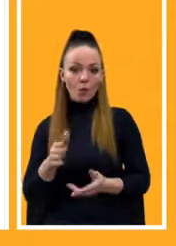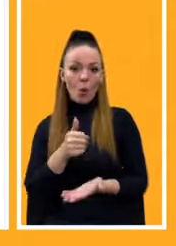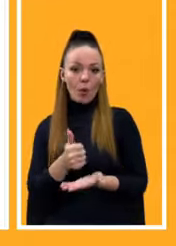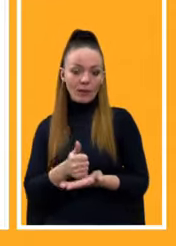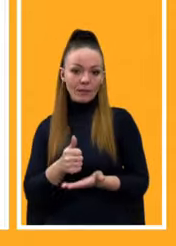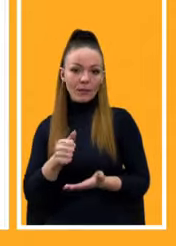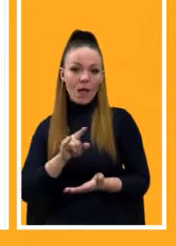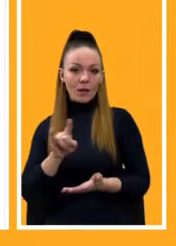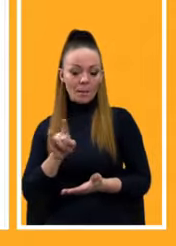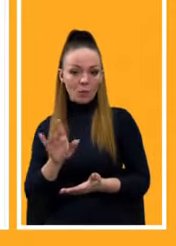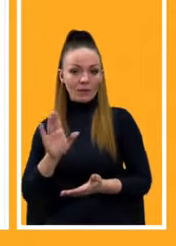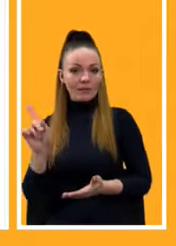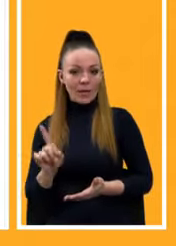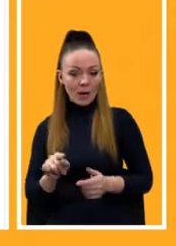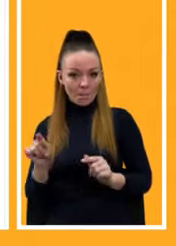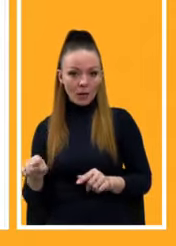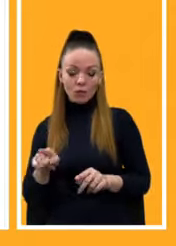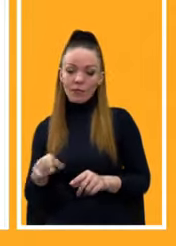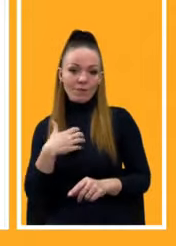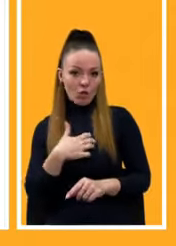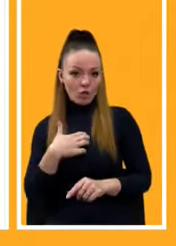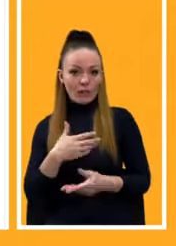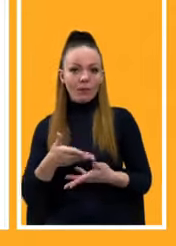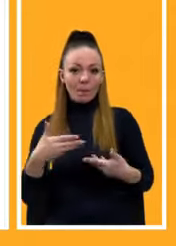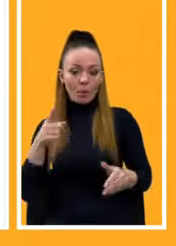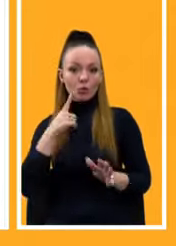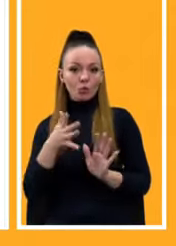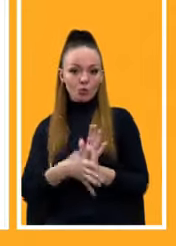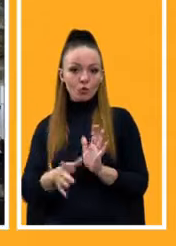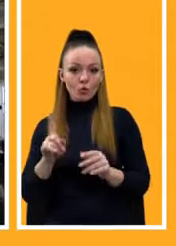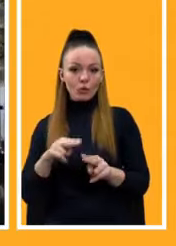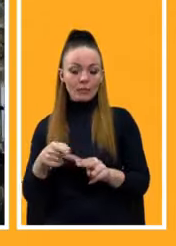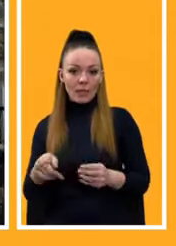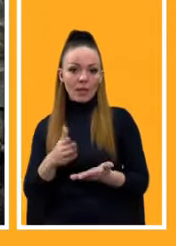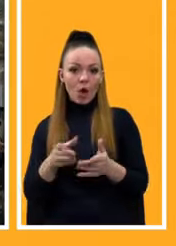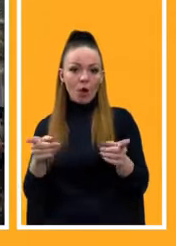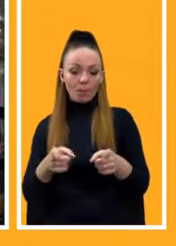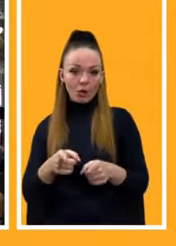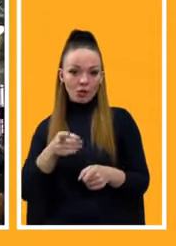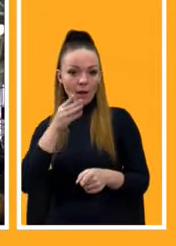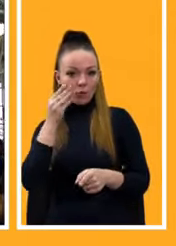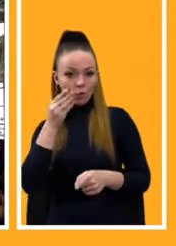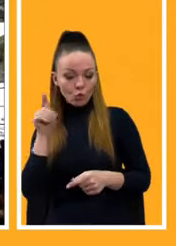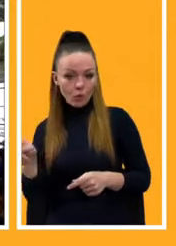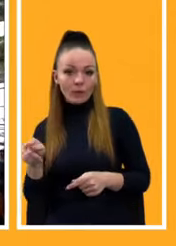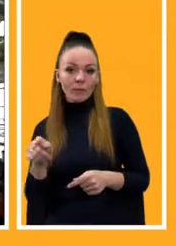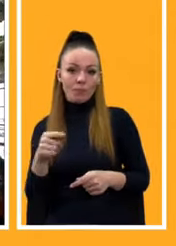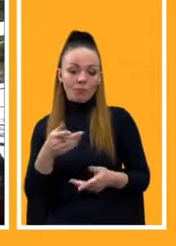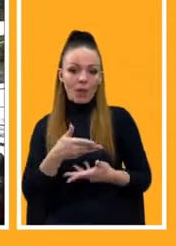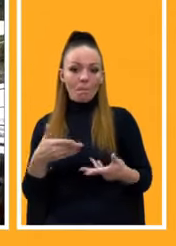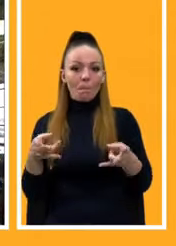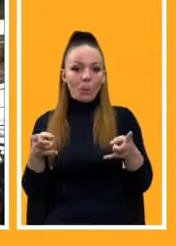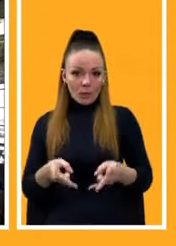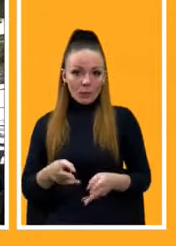Закарпатті. Він важливий. Ми розуміємо, що це є обмеження, існуючі в Ужгороді, а нам все ж таки потрібно, щоб